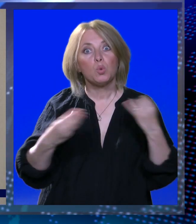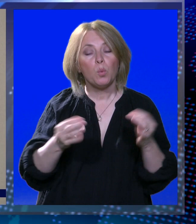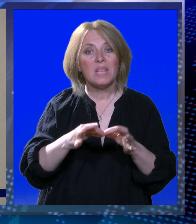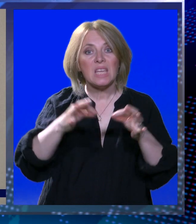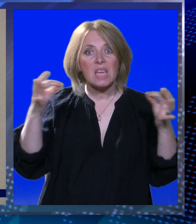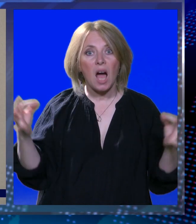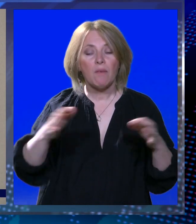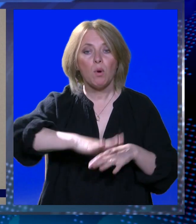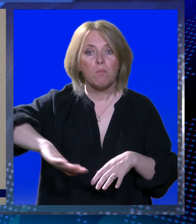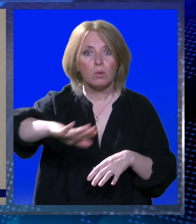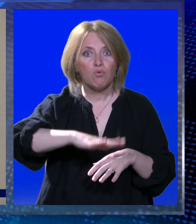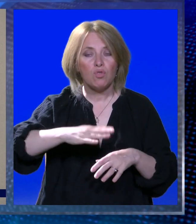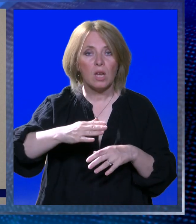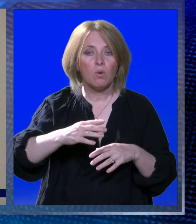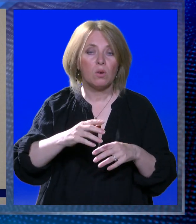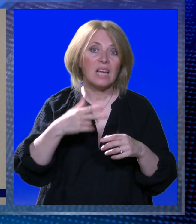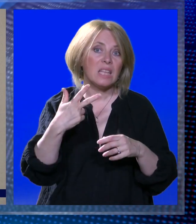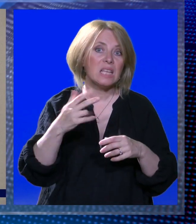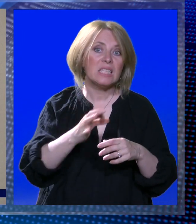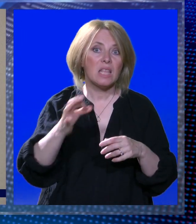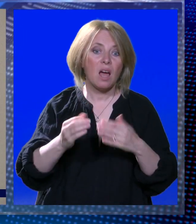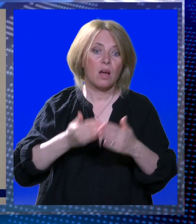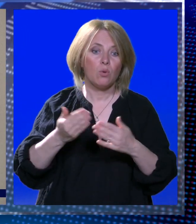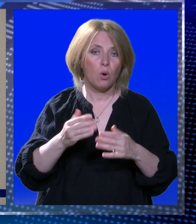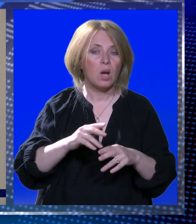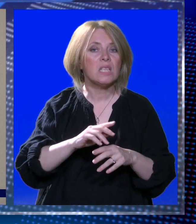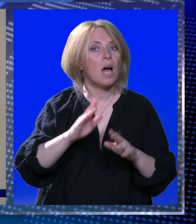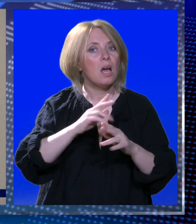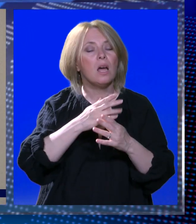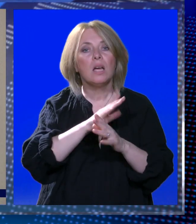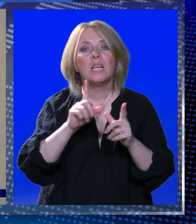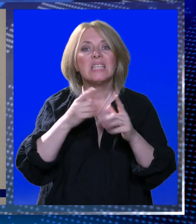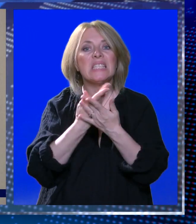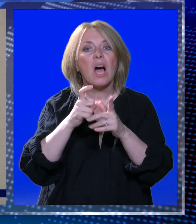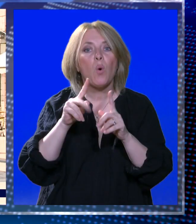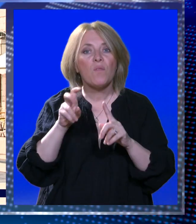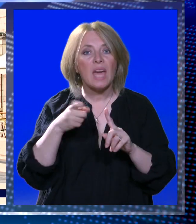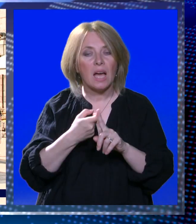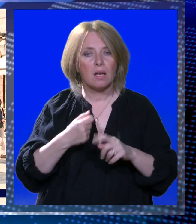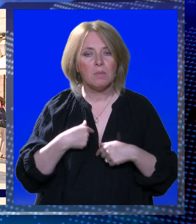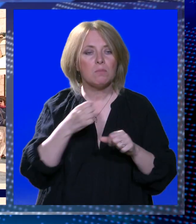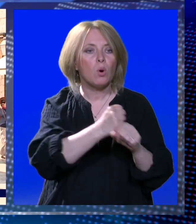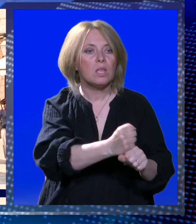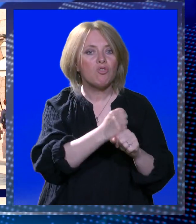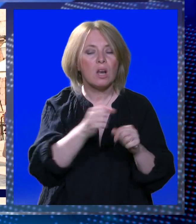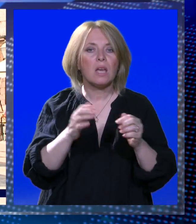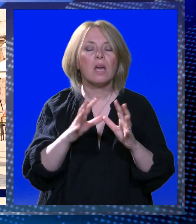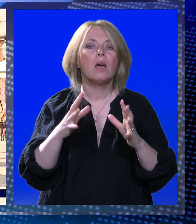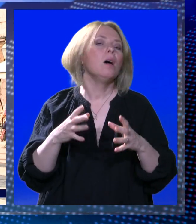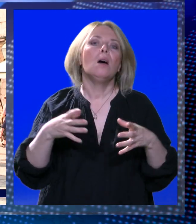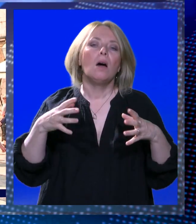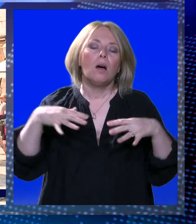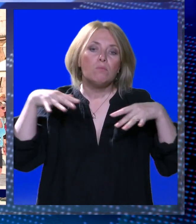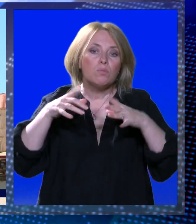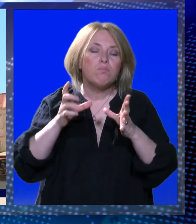onda vječno. Dakle, welcome, ko želi. Ali da ćemo se sad zaustaviti, nećemo se zaustaviti. Dakle, održali smo zbor građana.